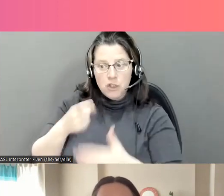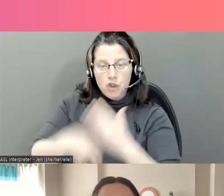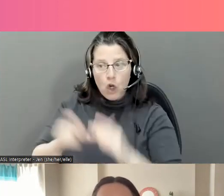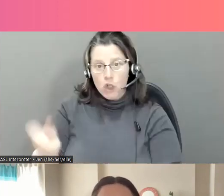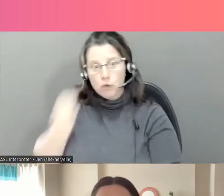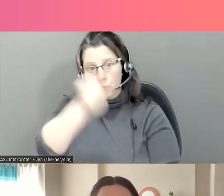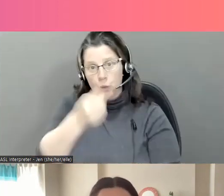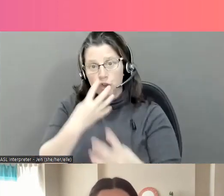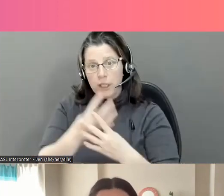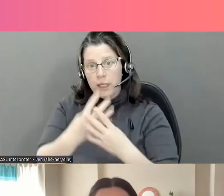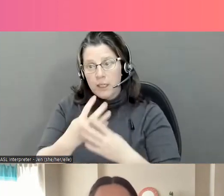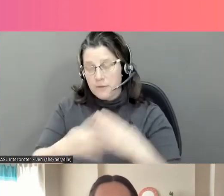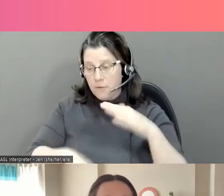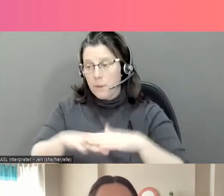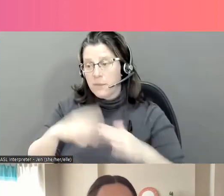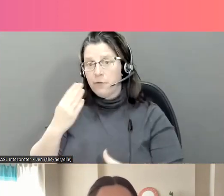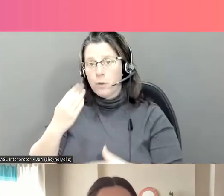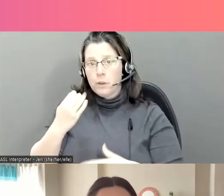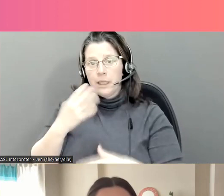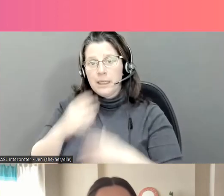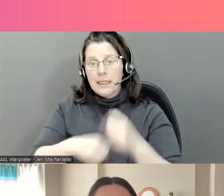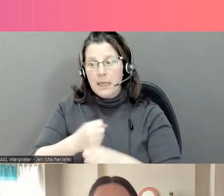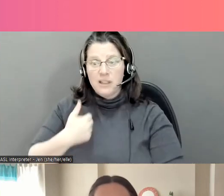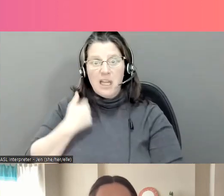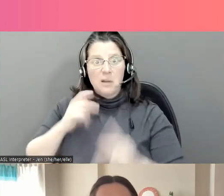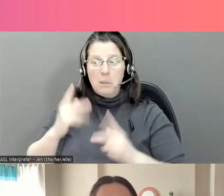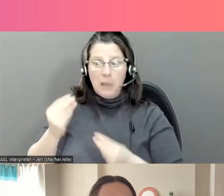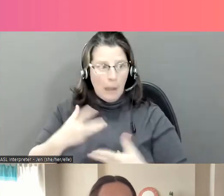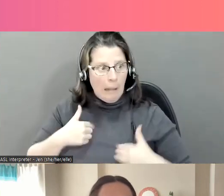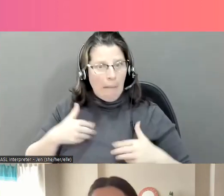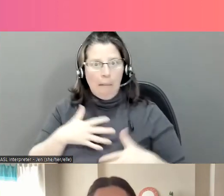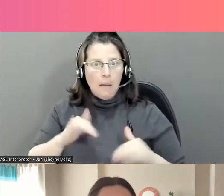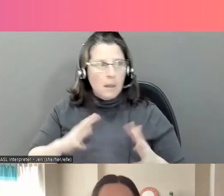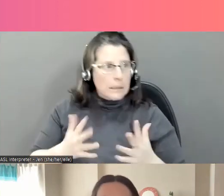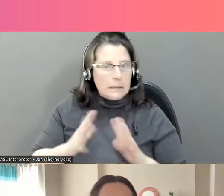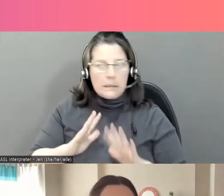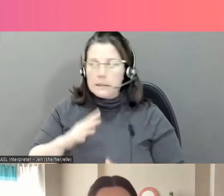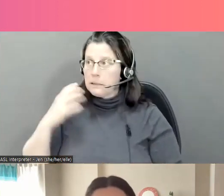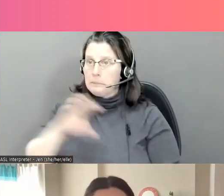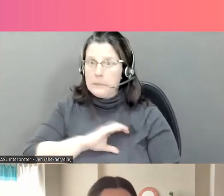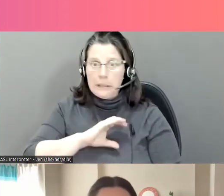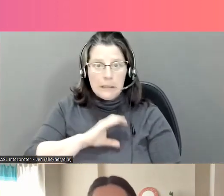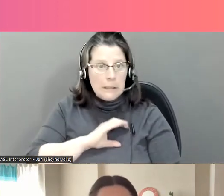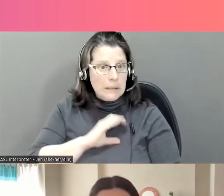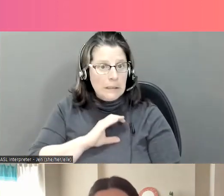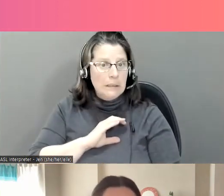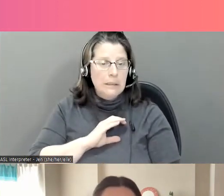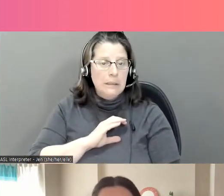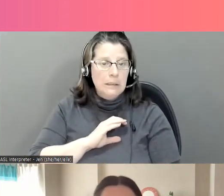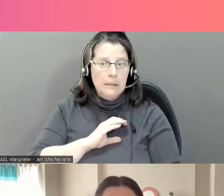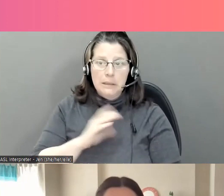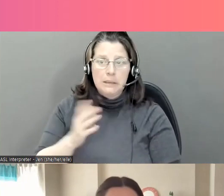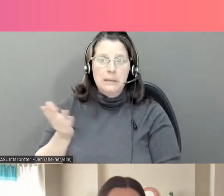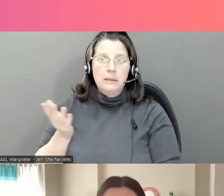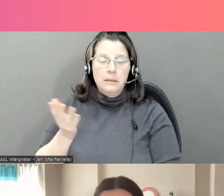seront assujettis au droit pénal. vont aller aux prisons pendant 13 ans. Souvent, les jeunes vont